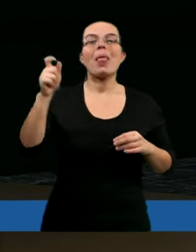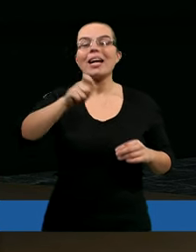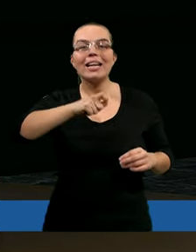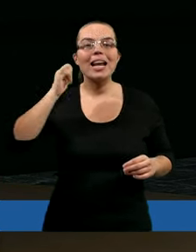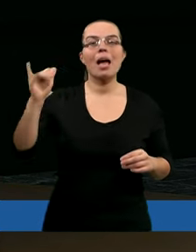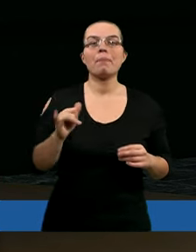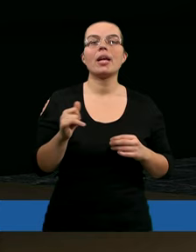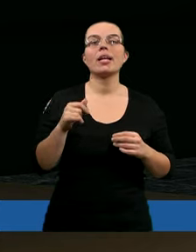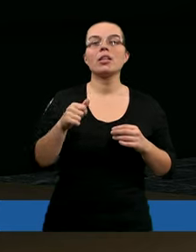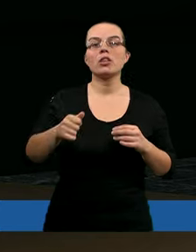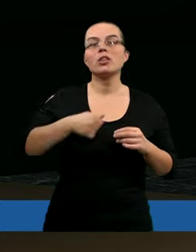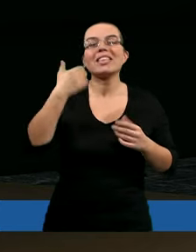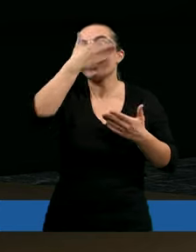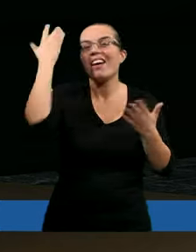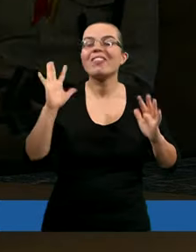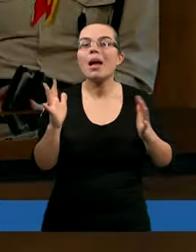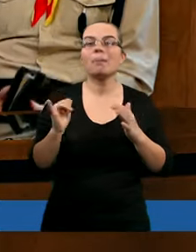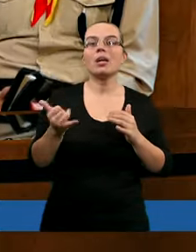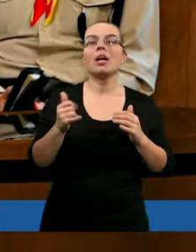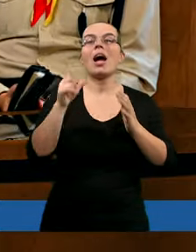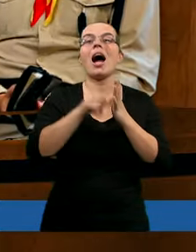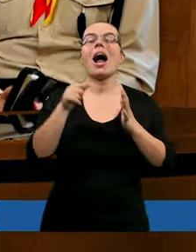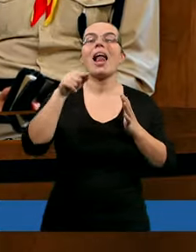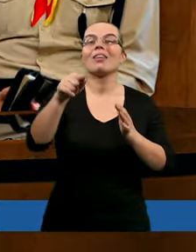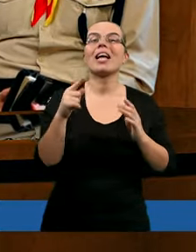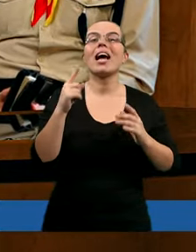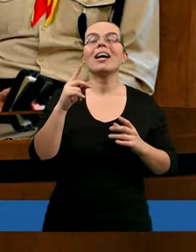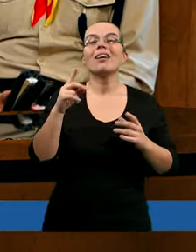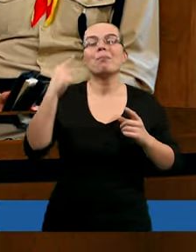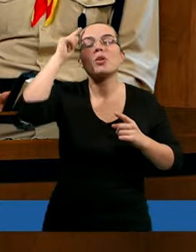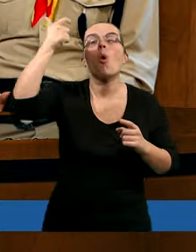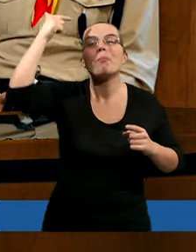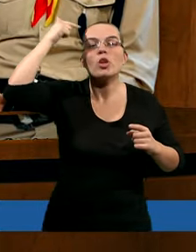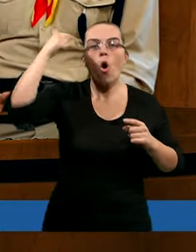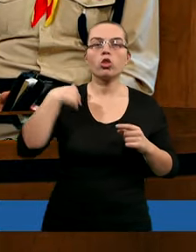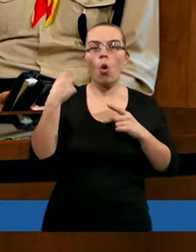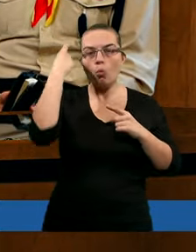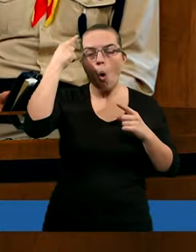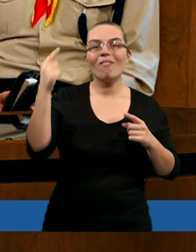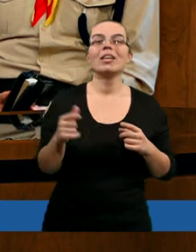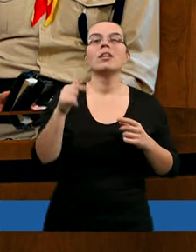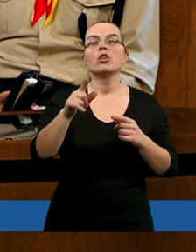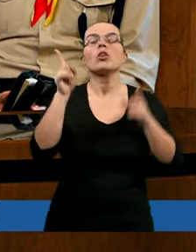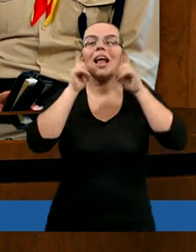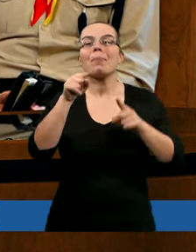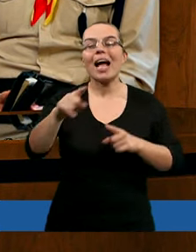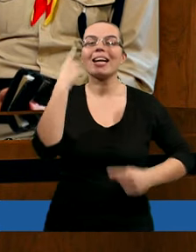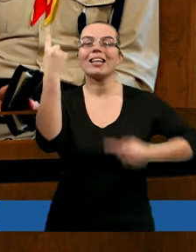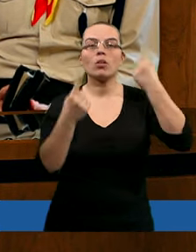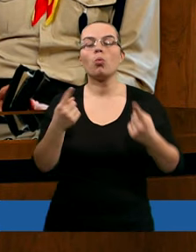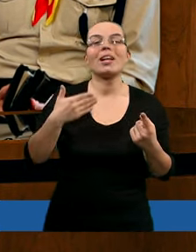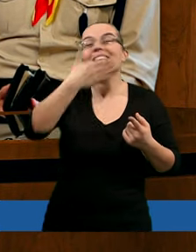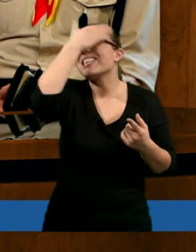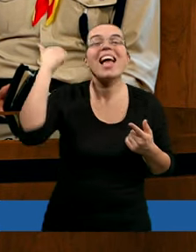tak jak mówię, nie wiem, to jest to, co w tej chwili mi przychodzi do głowy, bo tak naprawdę gdybym stanął w takiej sytuacji, to